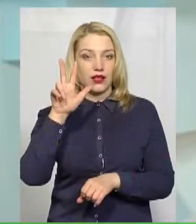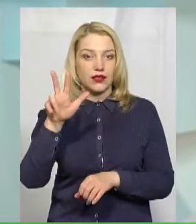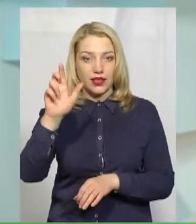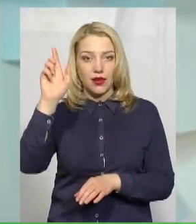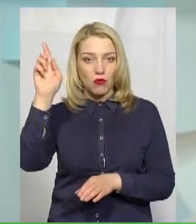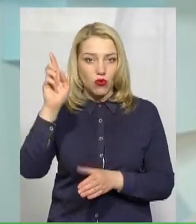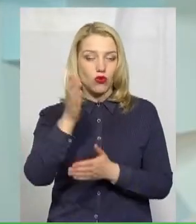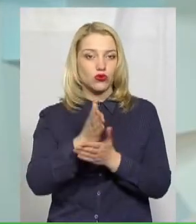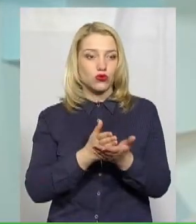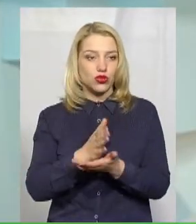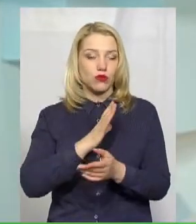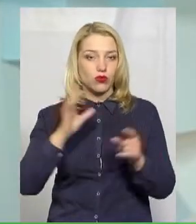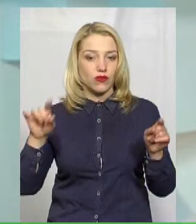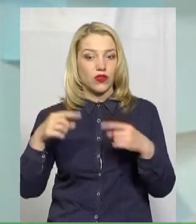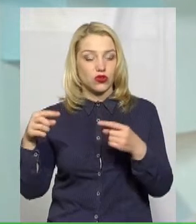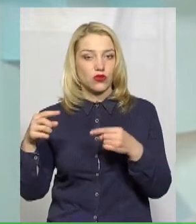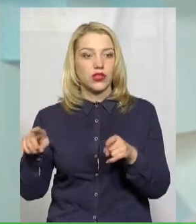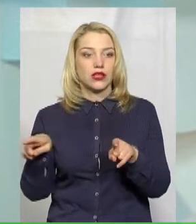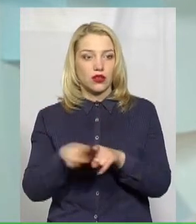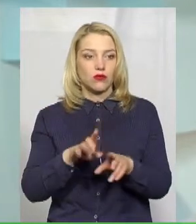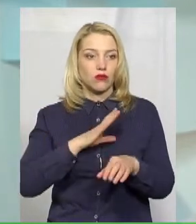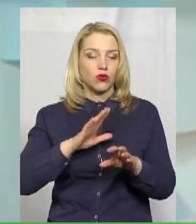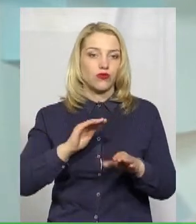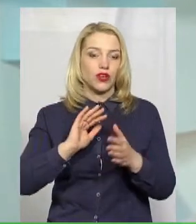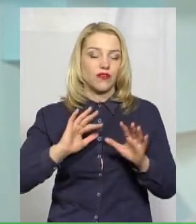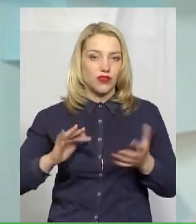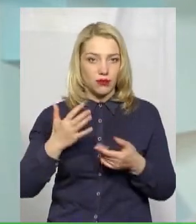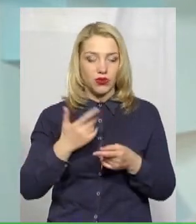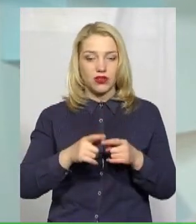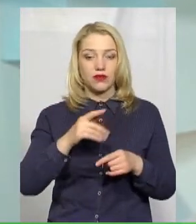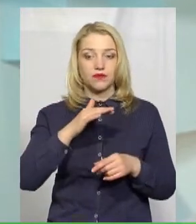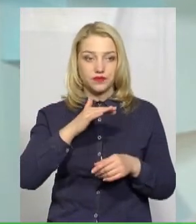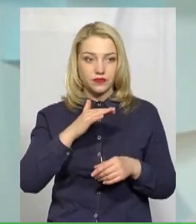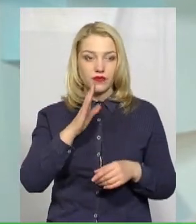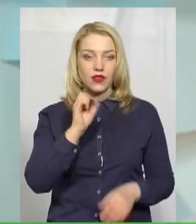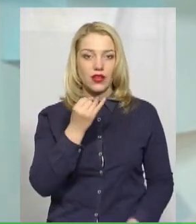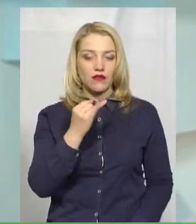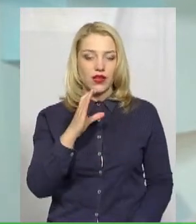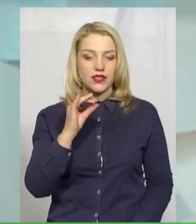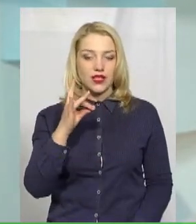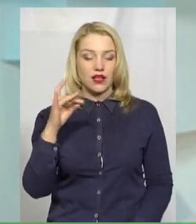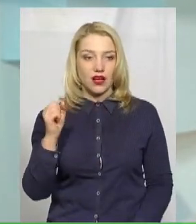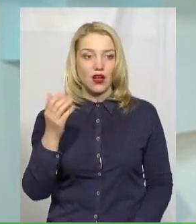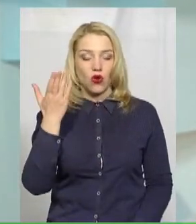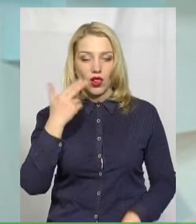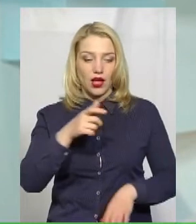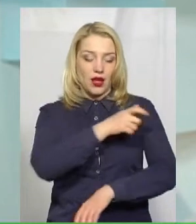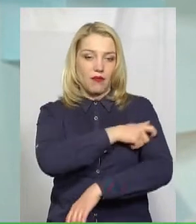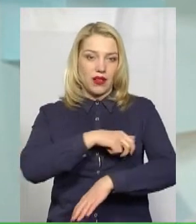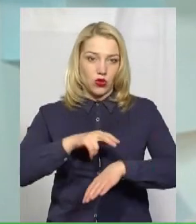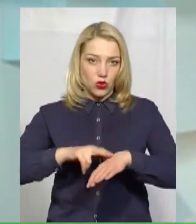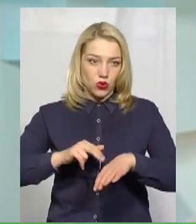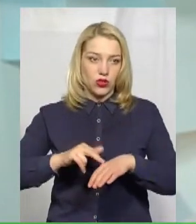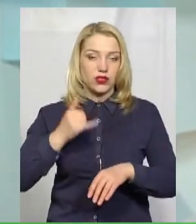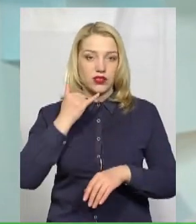влаштованих. Бували випадки, також був випадок непоодинокий на вулиці Вайсера, коли патрульні реагували на звернення на